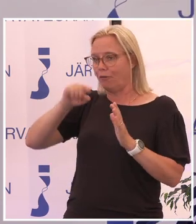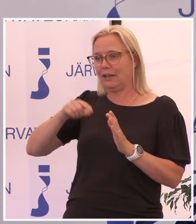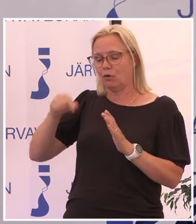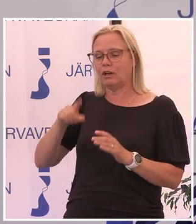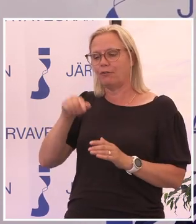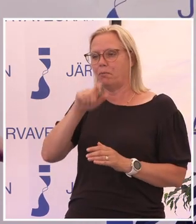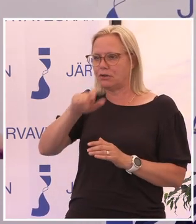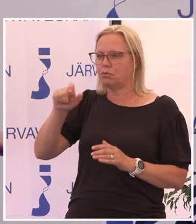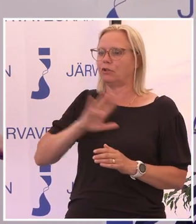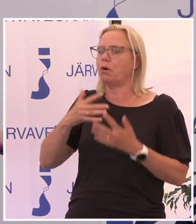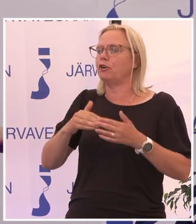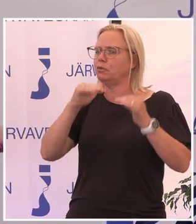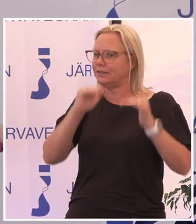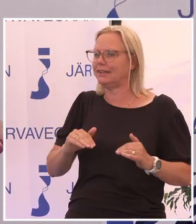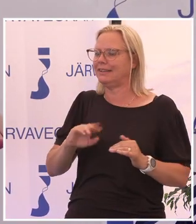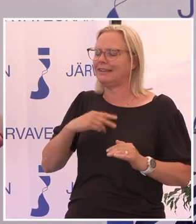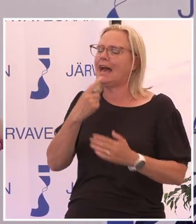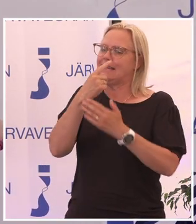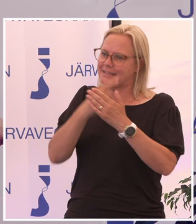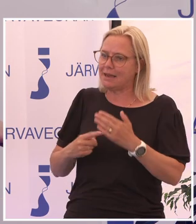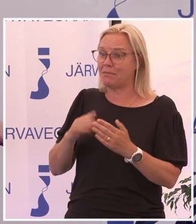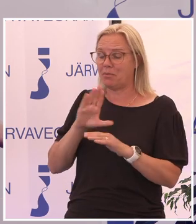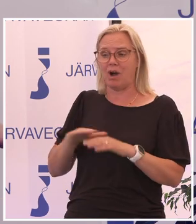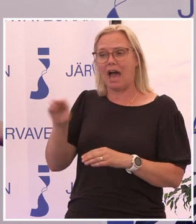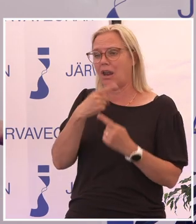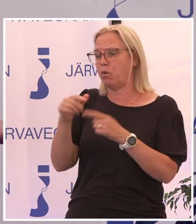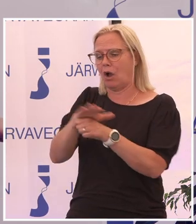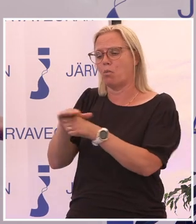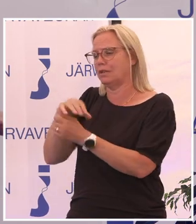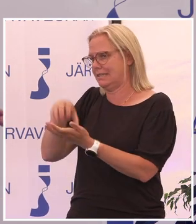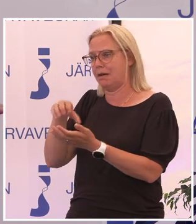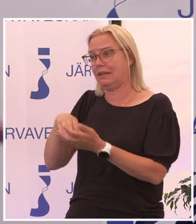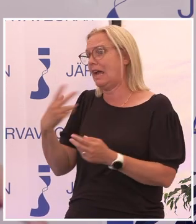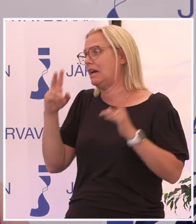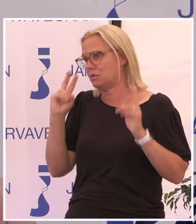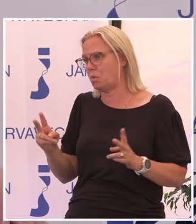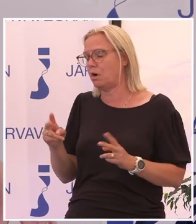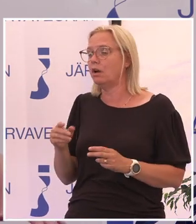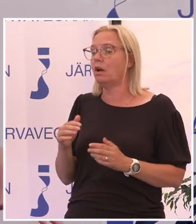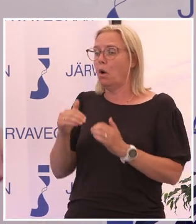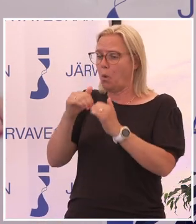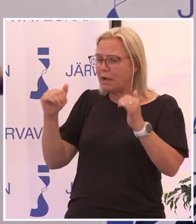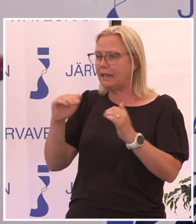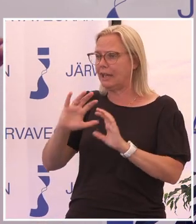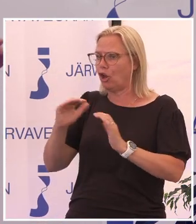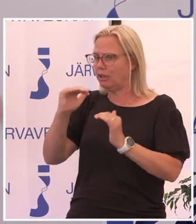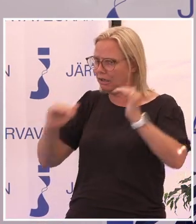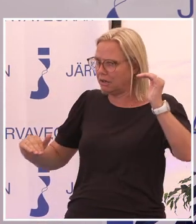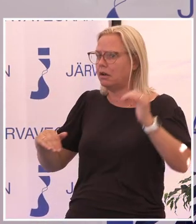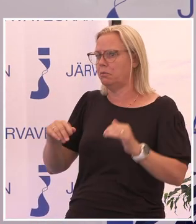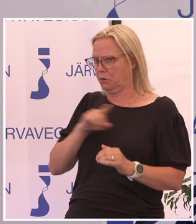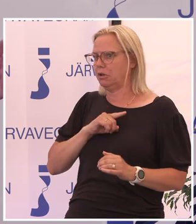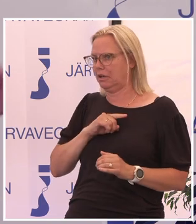funktionsnedsättning är ju sämre på alla samhällsområden, så är det ju. Och det är en skillnad som ökar på ganska många och